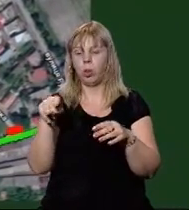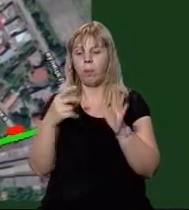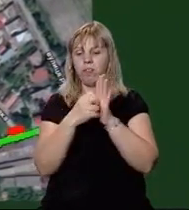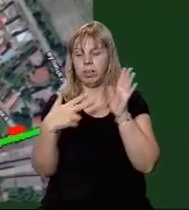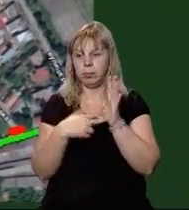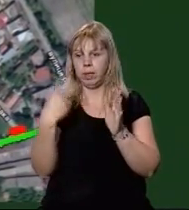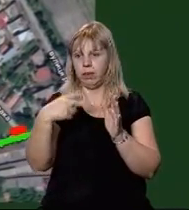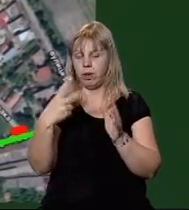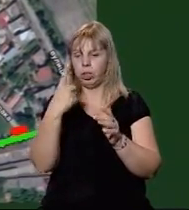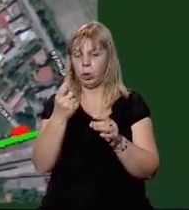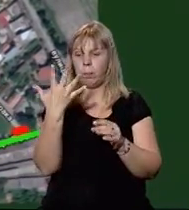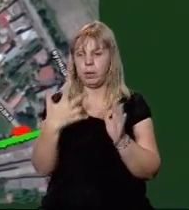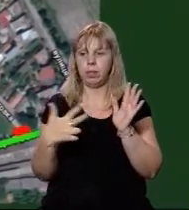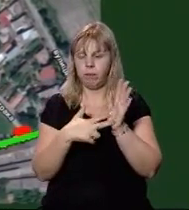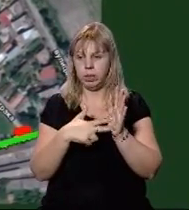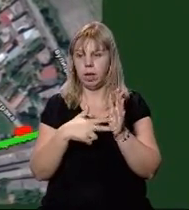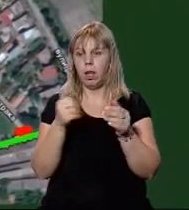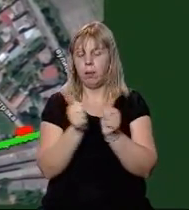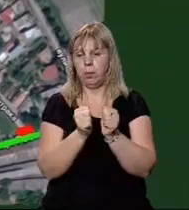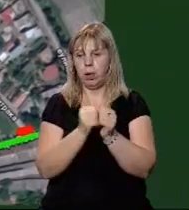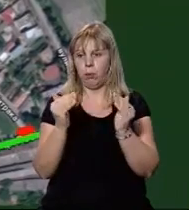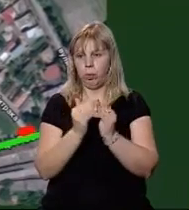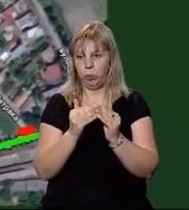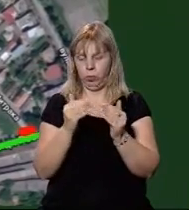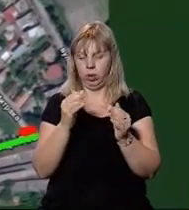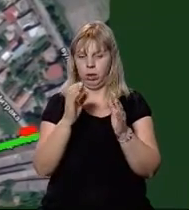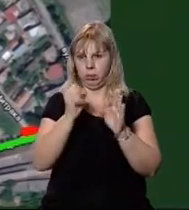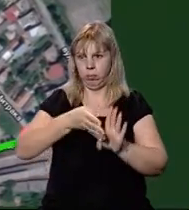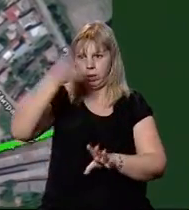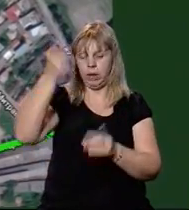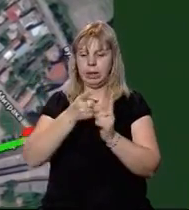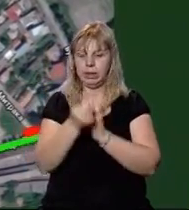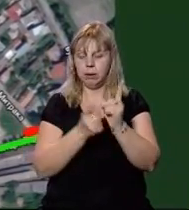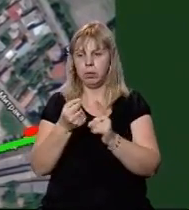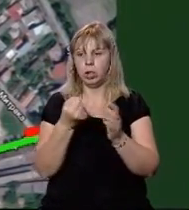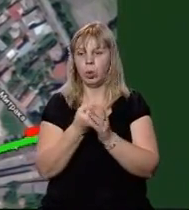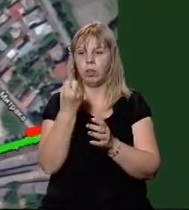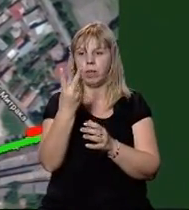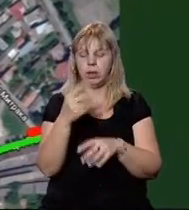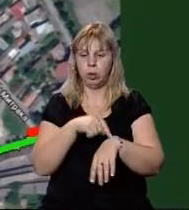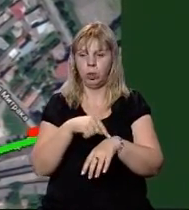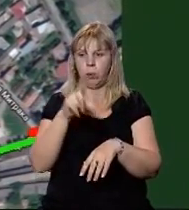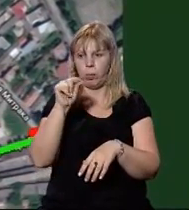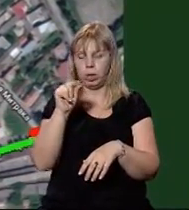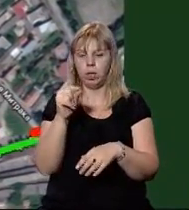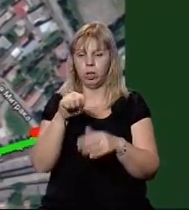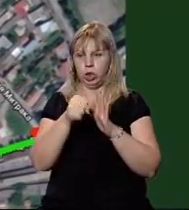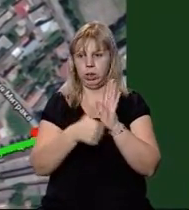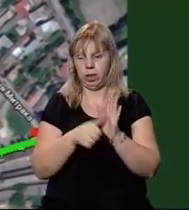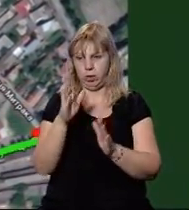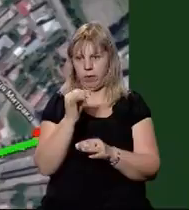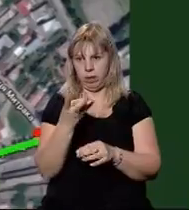18, 20 та 158 біля будинку побуту. Такі зміни діятимуть до 12-ї години понеділка 16